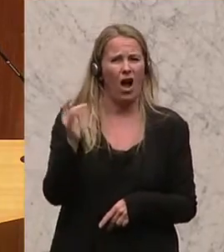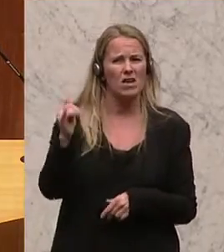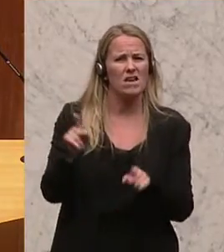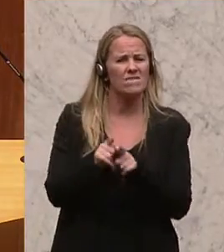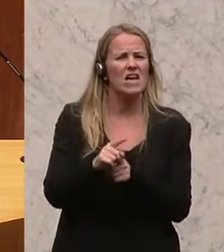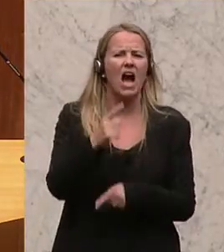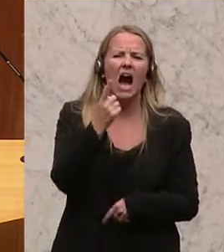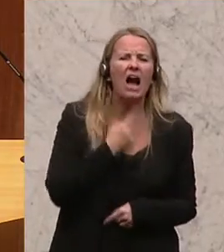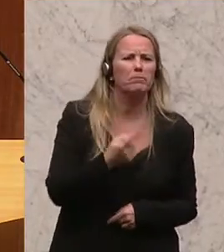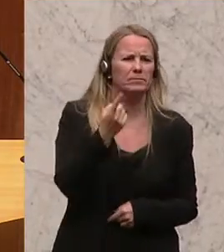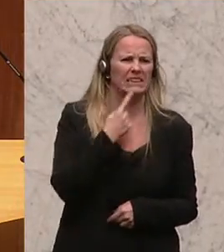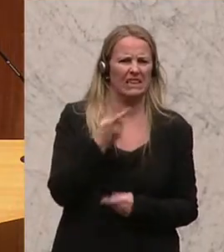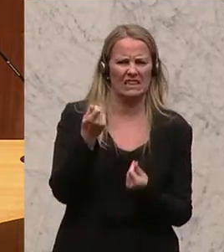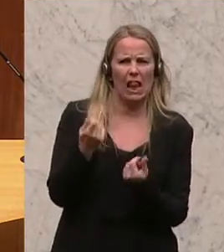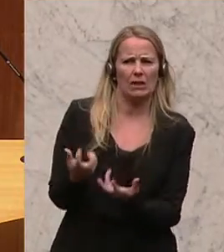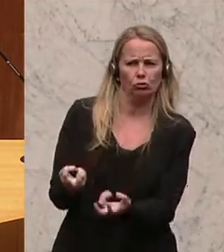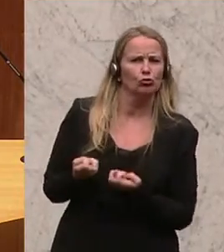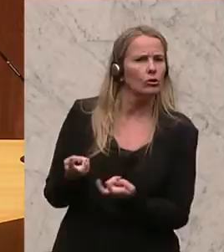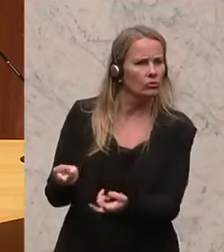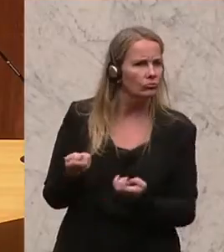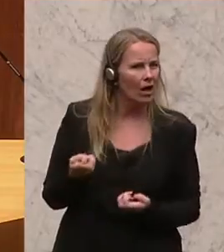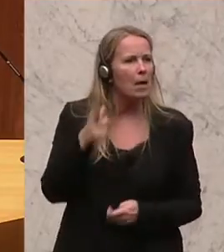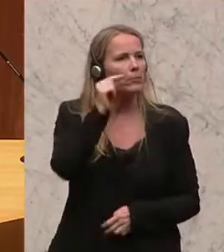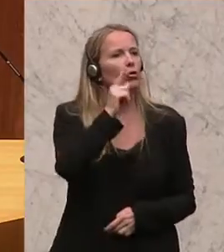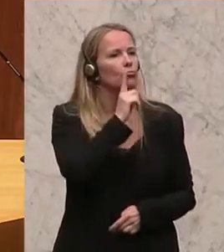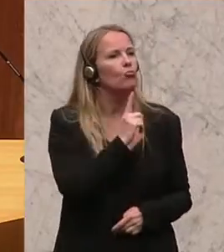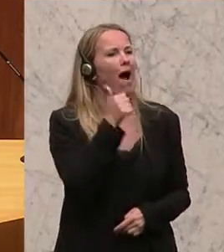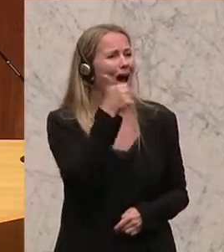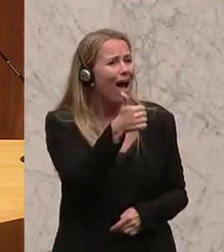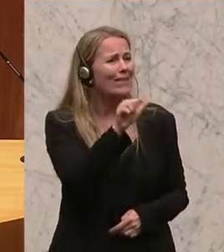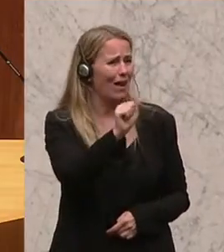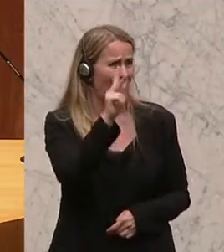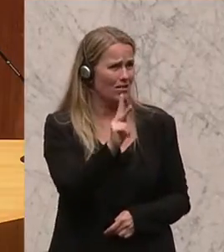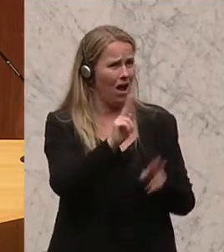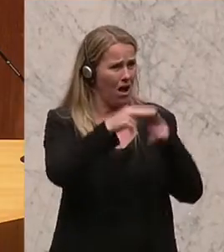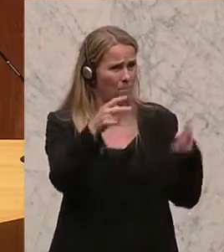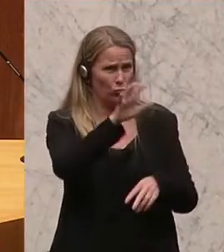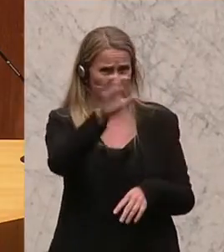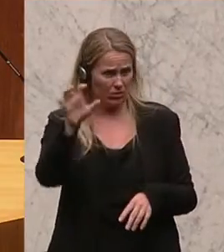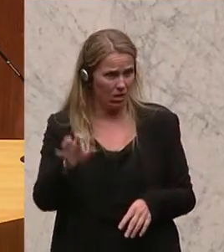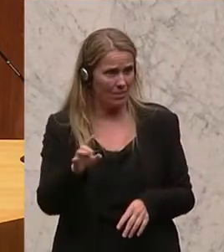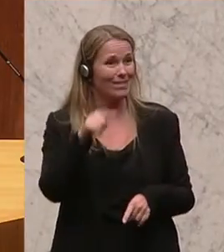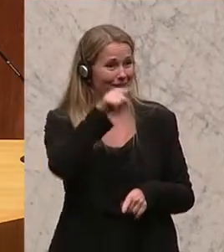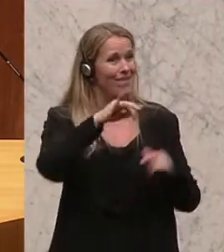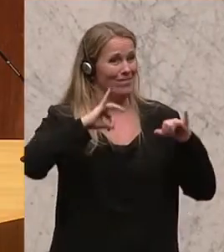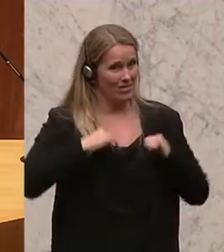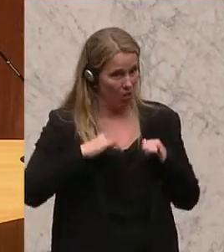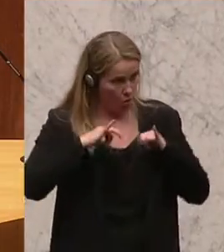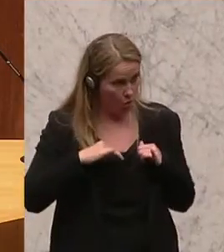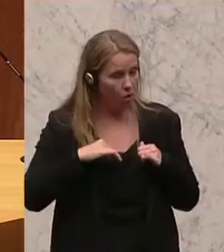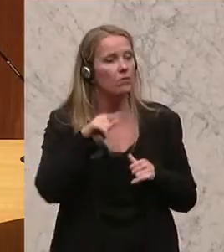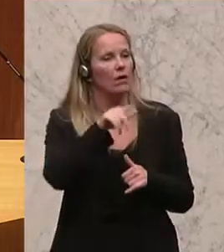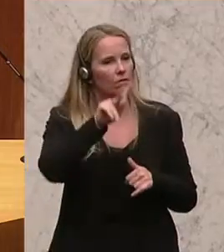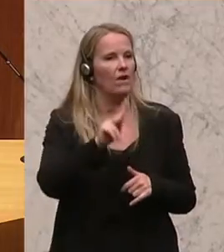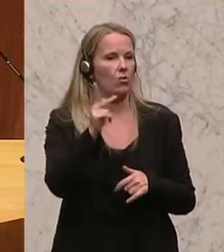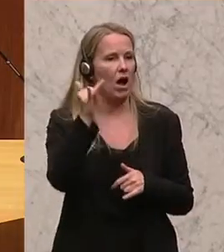systematisch aus. Es gibt überhaupt nur eine AK-Bundesländerorganisation, nämlich Tirol, die den